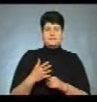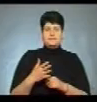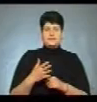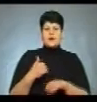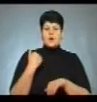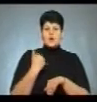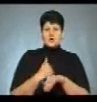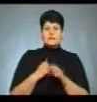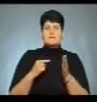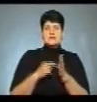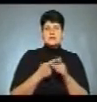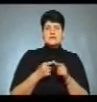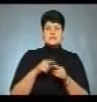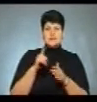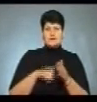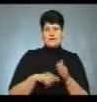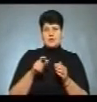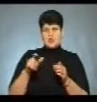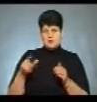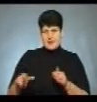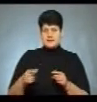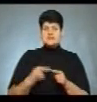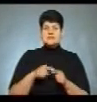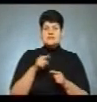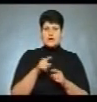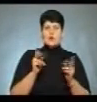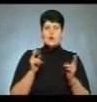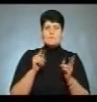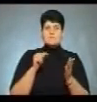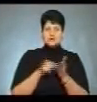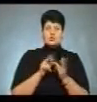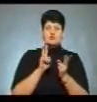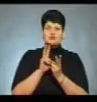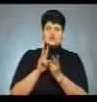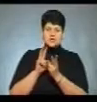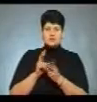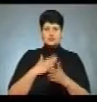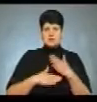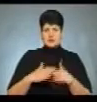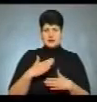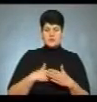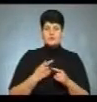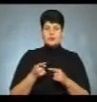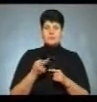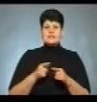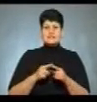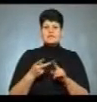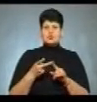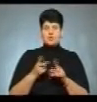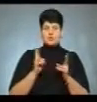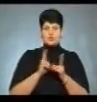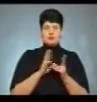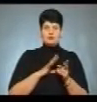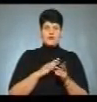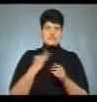Головна мета – це довіра людей. З цією метою і зустрічаюся, і дуже радий, що в Тернополі це сьогодні друга зустріч з людьми. В мене було дуже